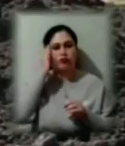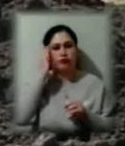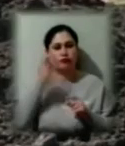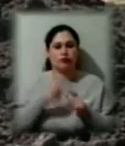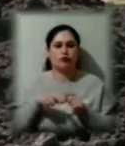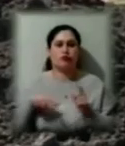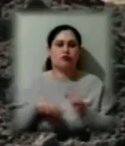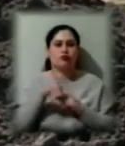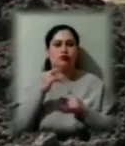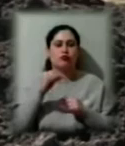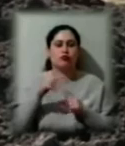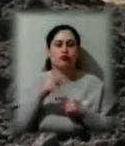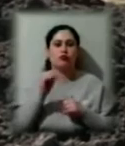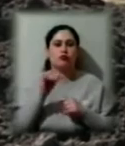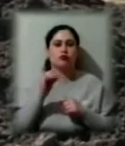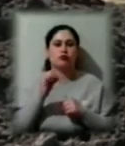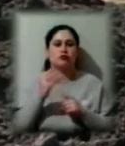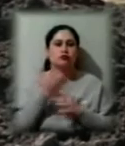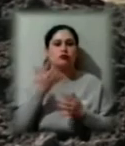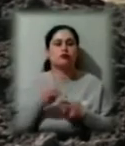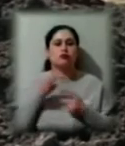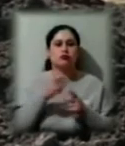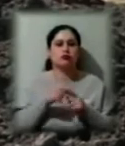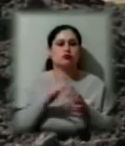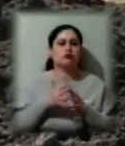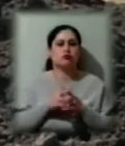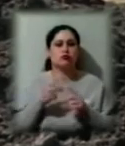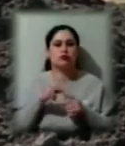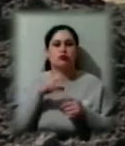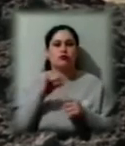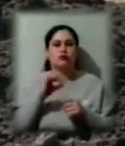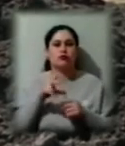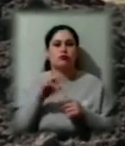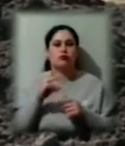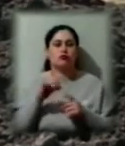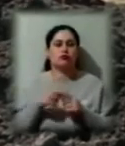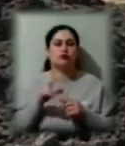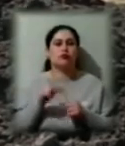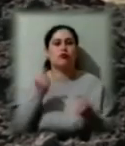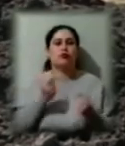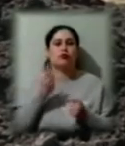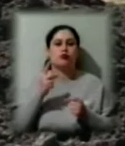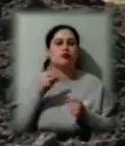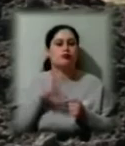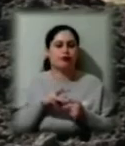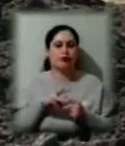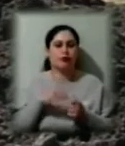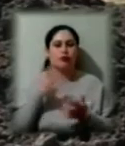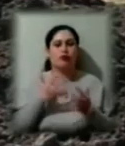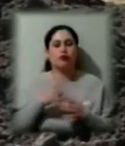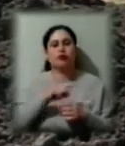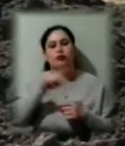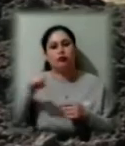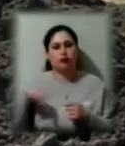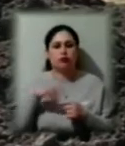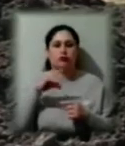Кардашинку. Якщо їхати через село Ліві Солонці, то водії долають лише один кілометр. Якщо їхати трасою, то 15.